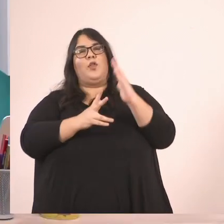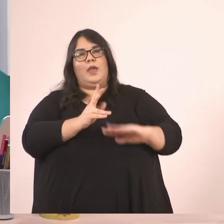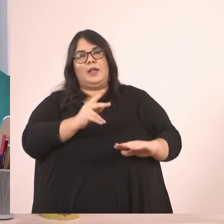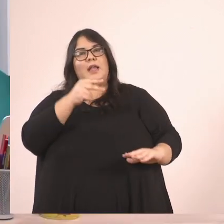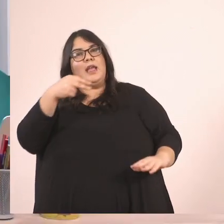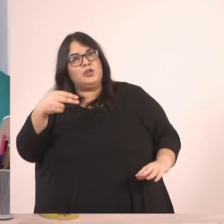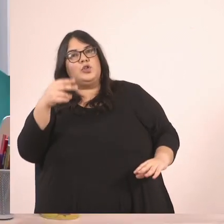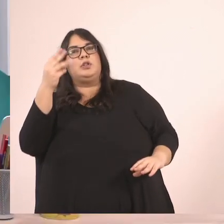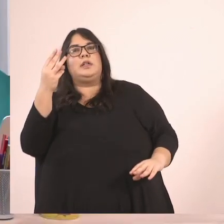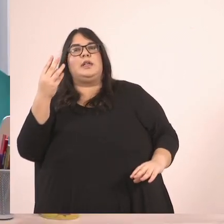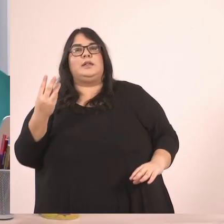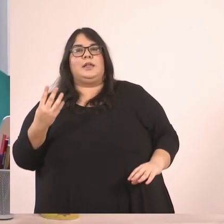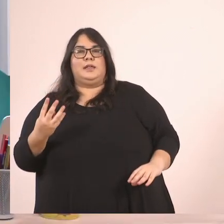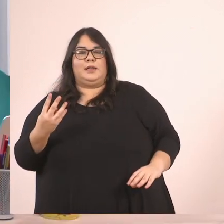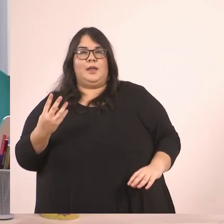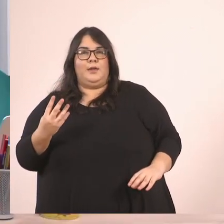ισοδύναμο με το 3 τέταρτα.